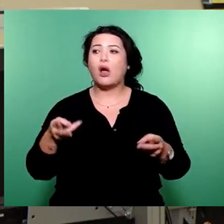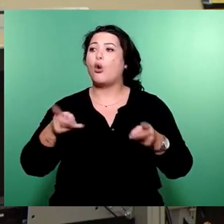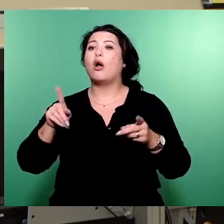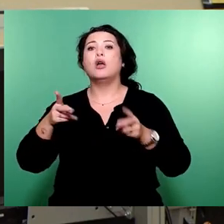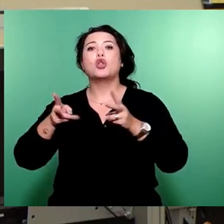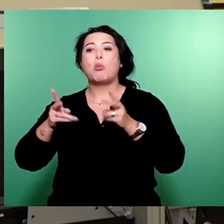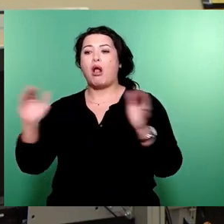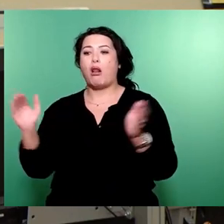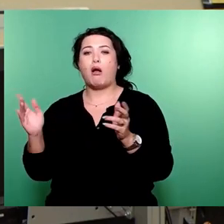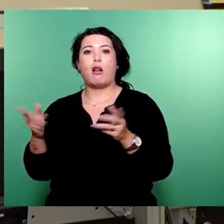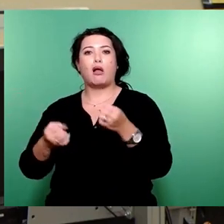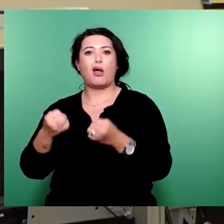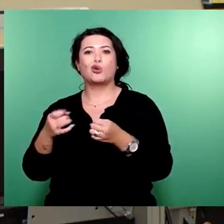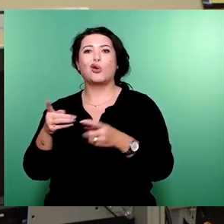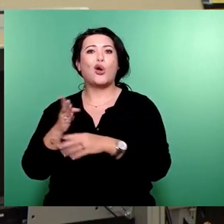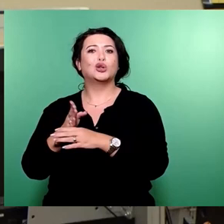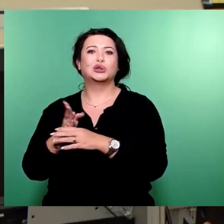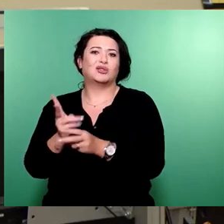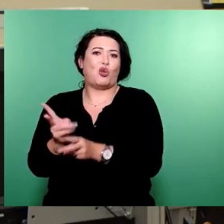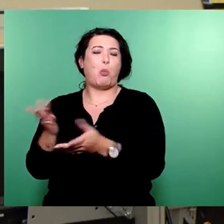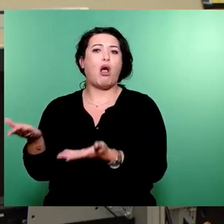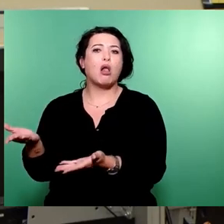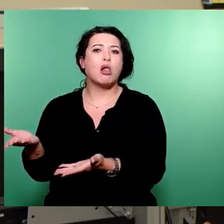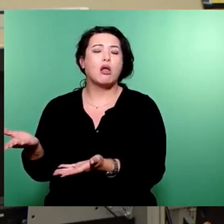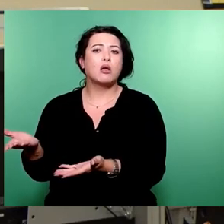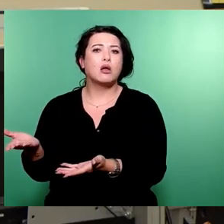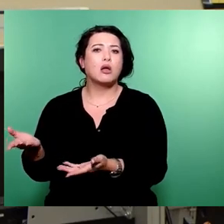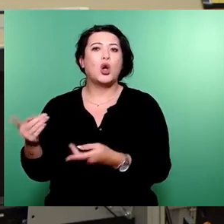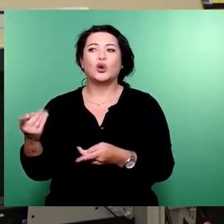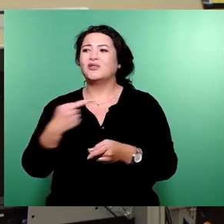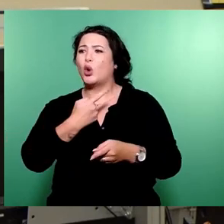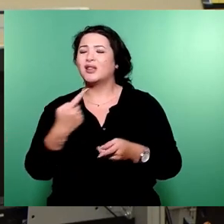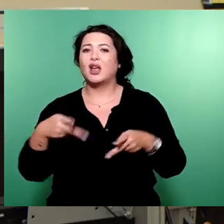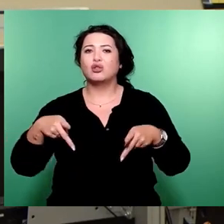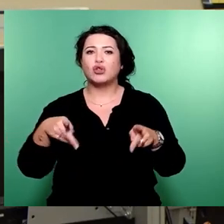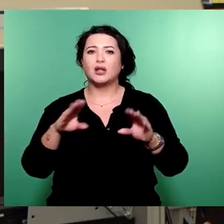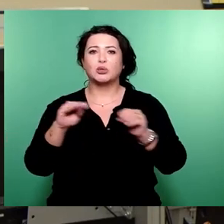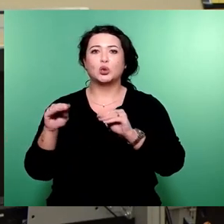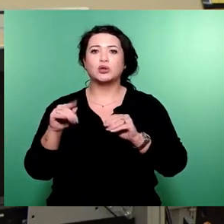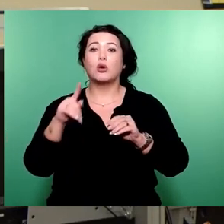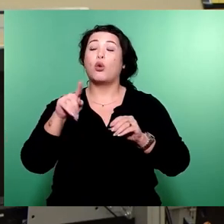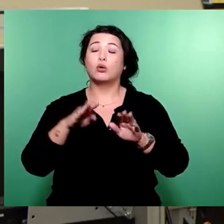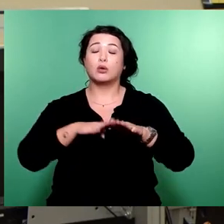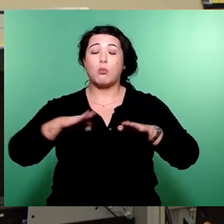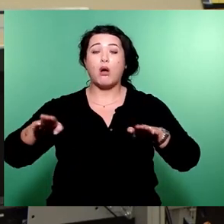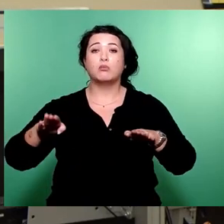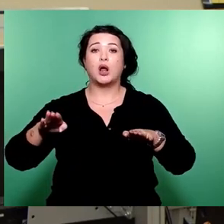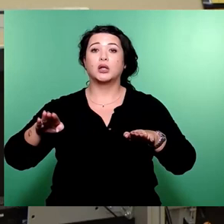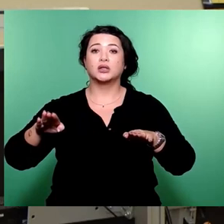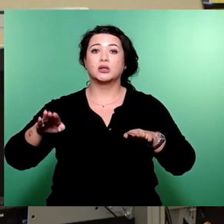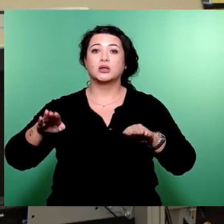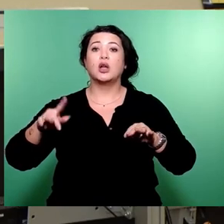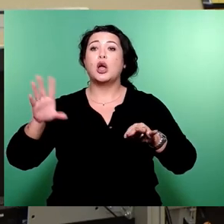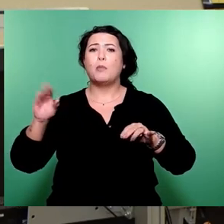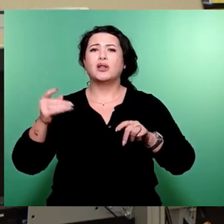was wir hier natürlich auch mit schaffen, indem wir sozusagen jede Benutzung der Straße und eines Parkplätzes im höchsten Maße mit Hunderten von